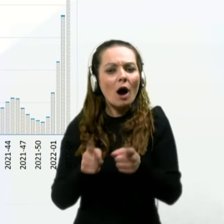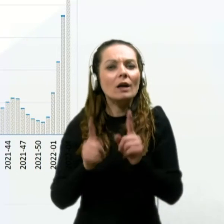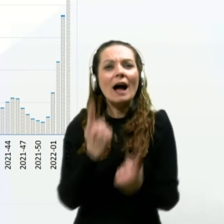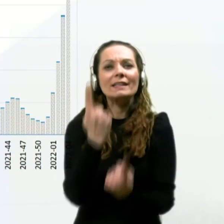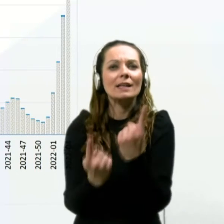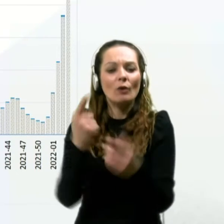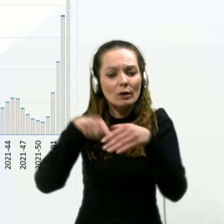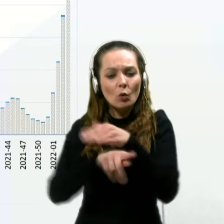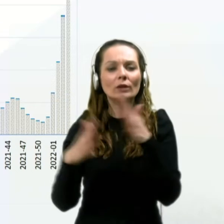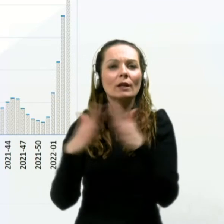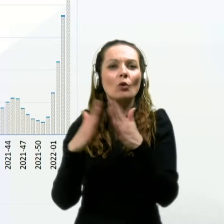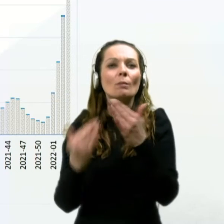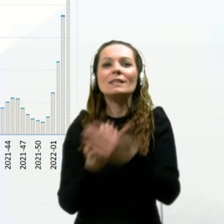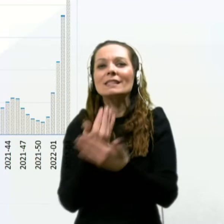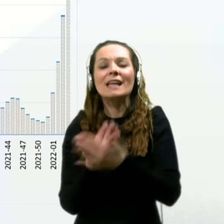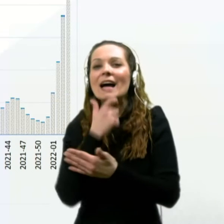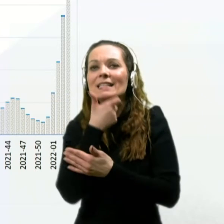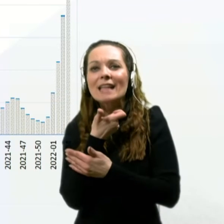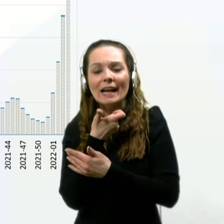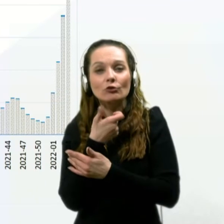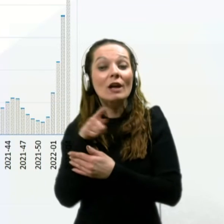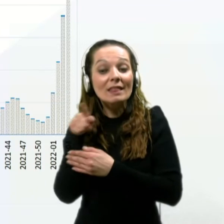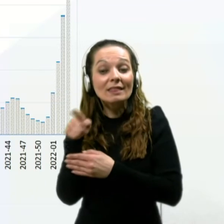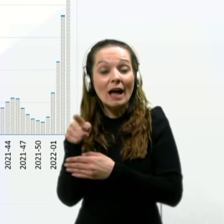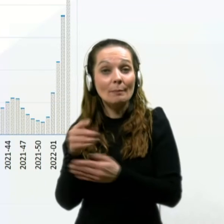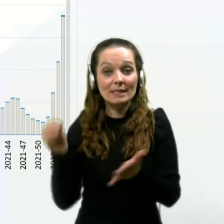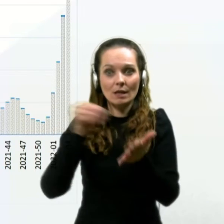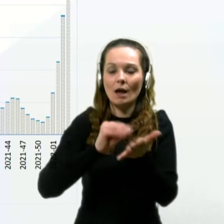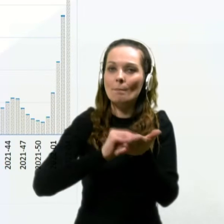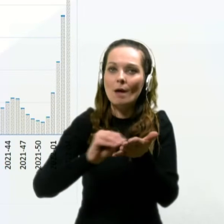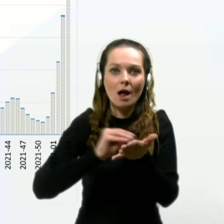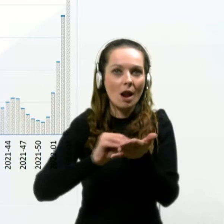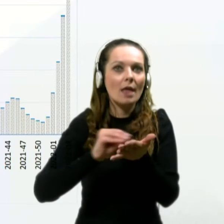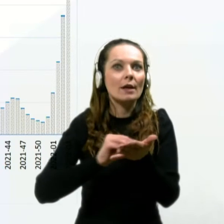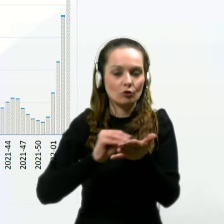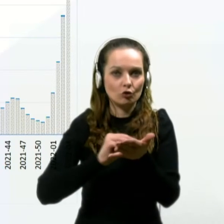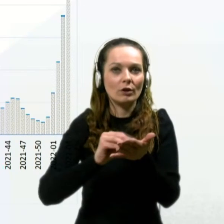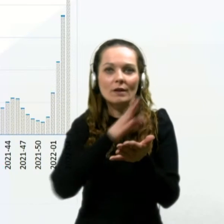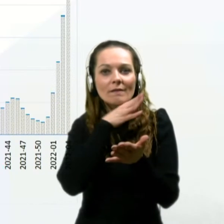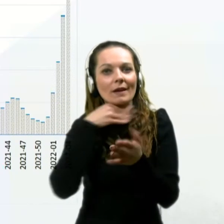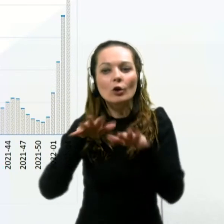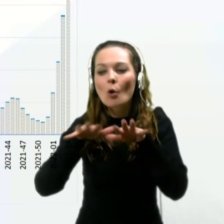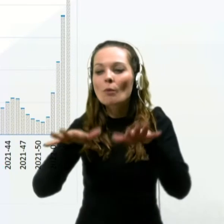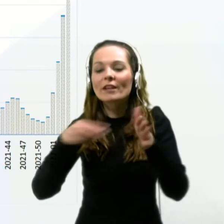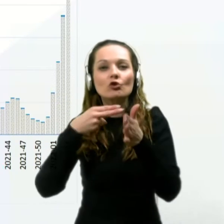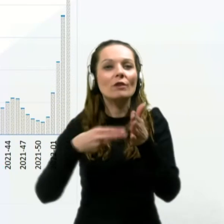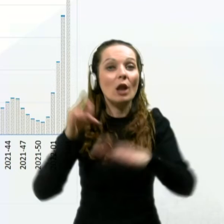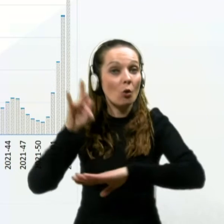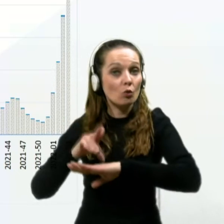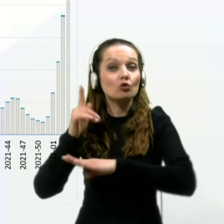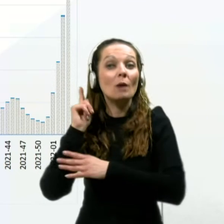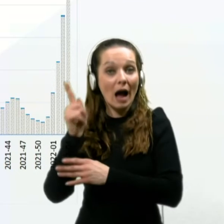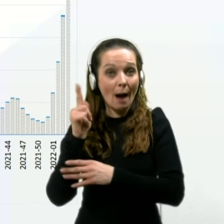dogaja v domovih starejših občanov. Naj povem, da tam se beleži kar precejšno povečanje števila v kužb,